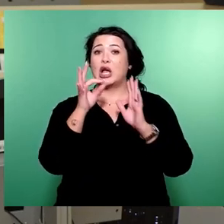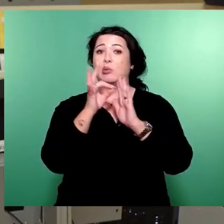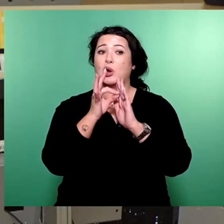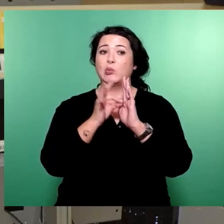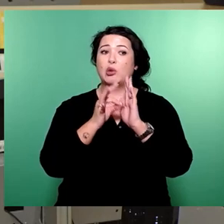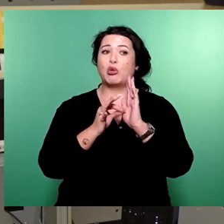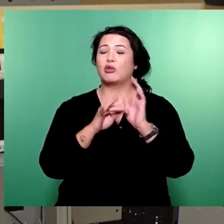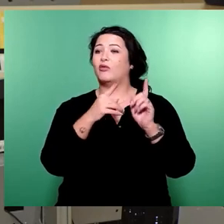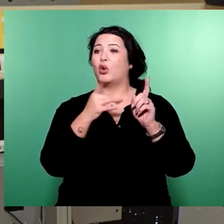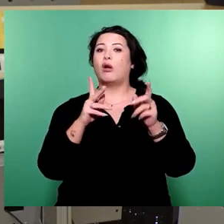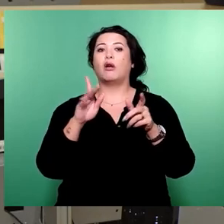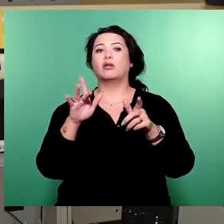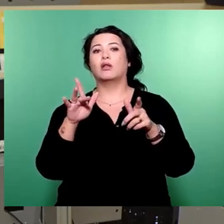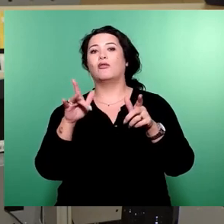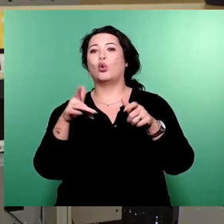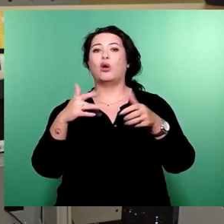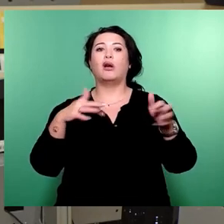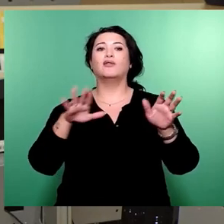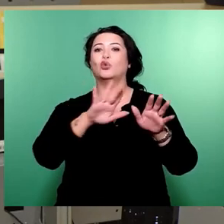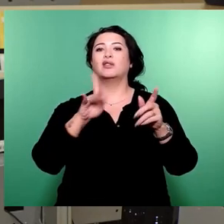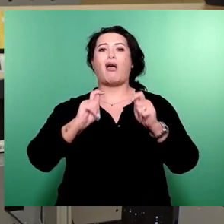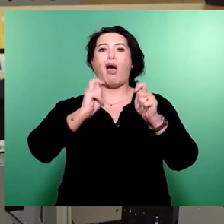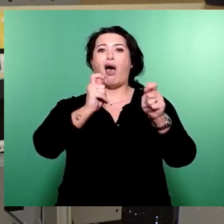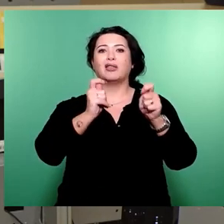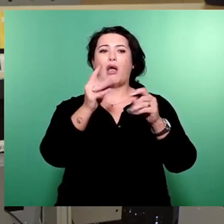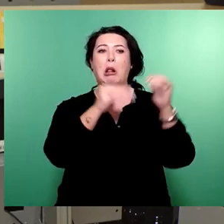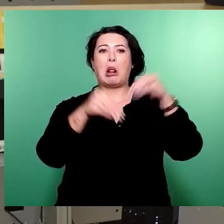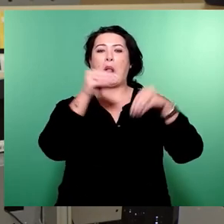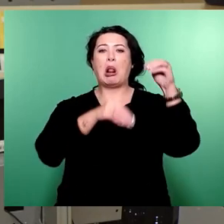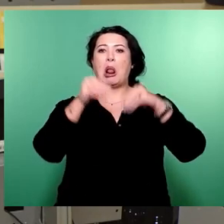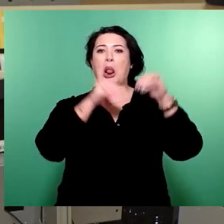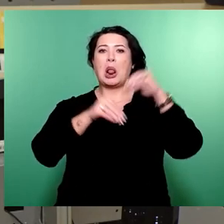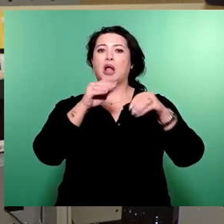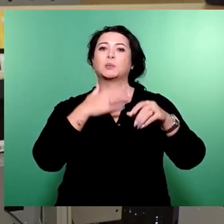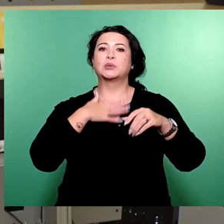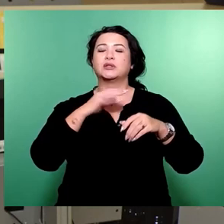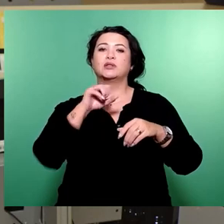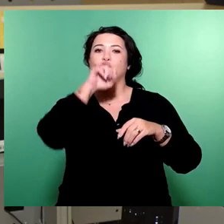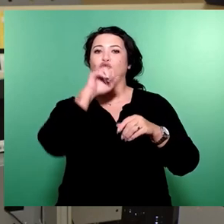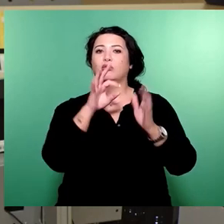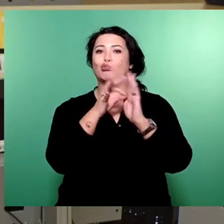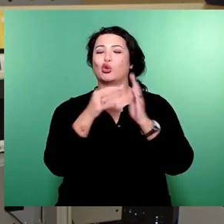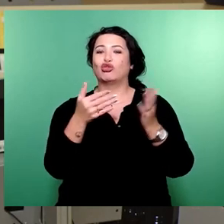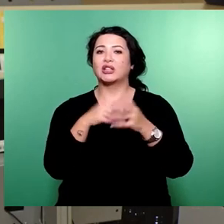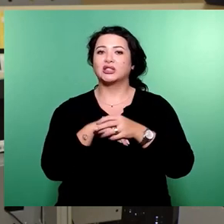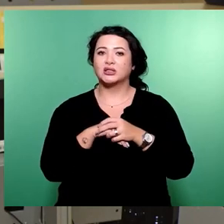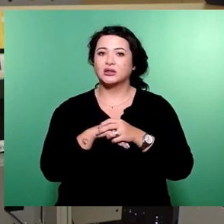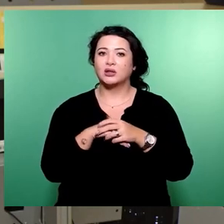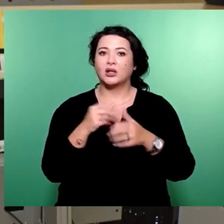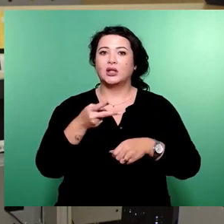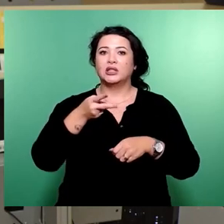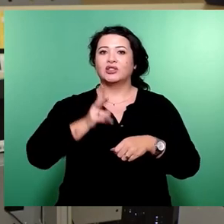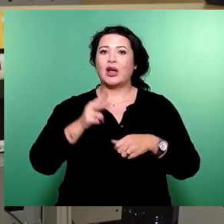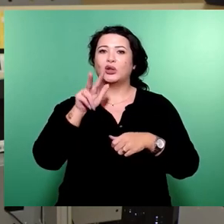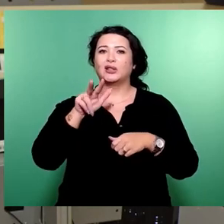zusammengestoppelten Änderungsantrags von euch, möchte ich meine Liebste nicht verschweigen. 213.000